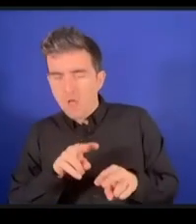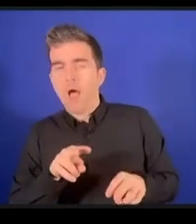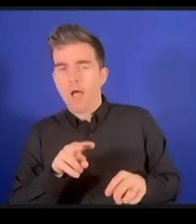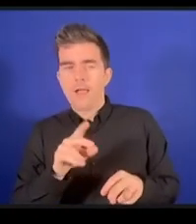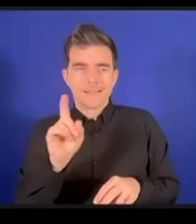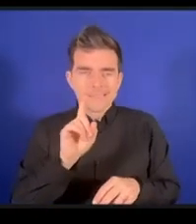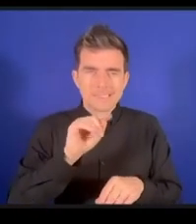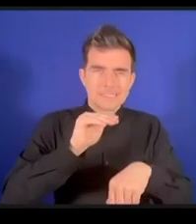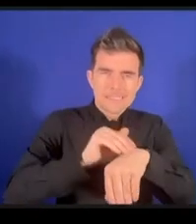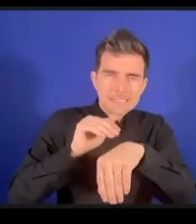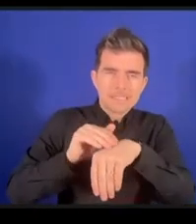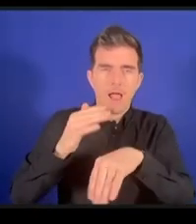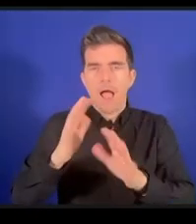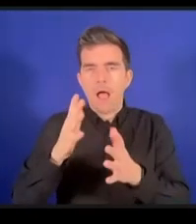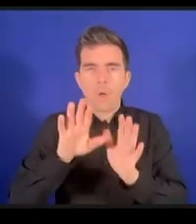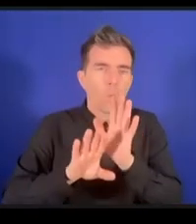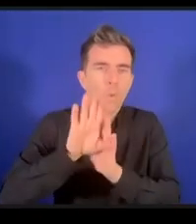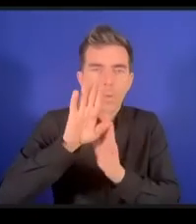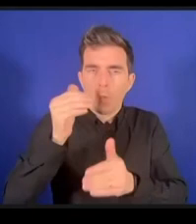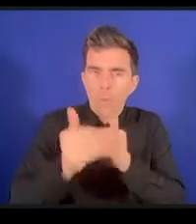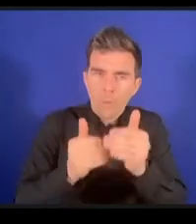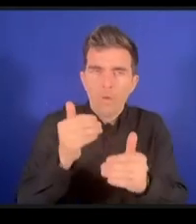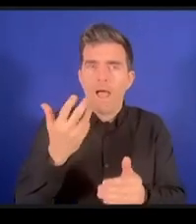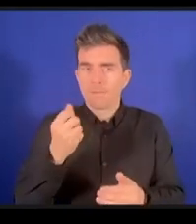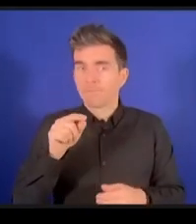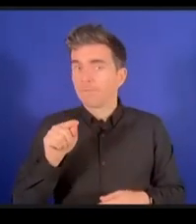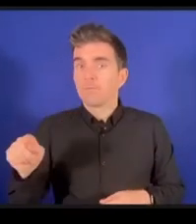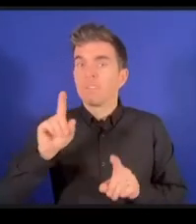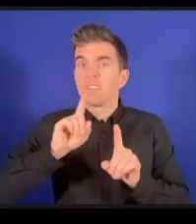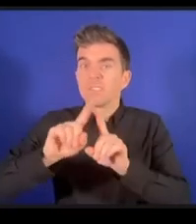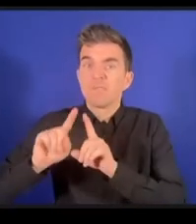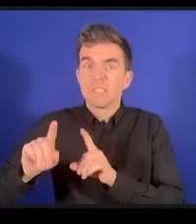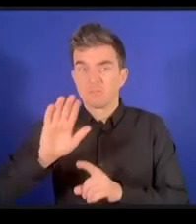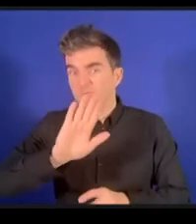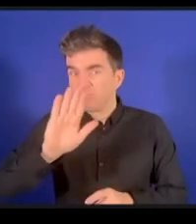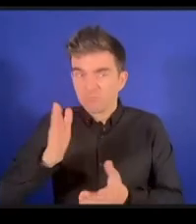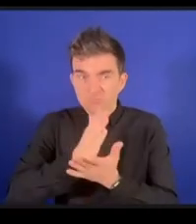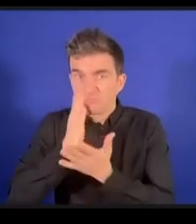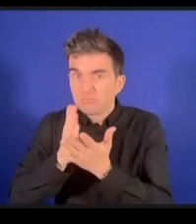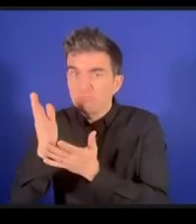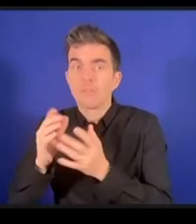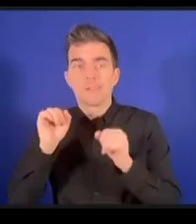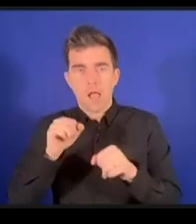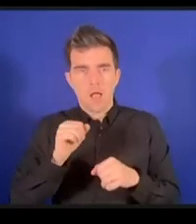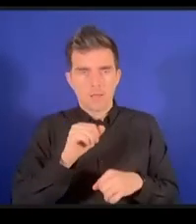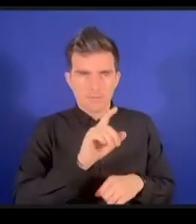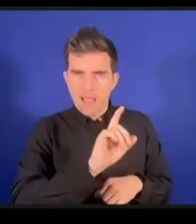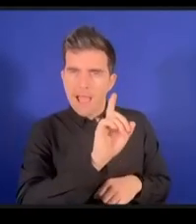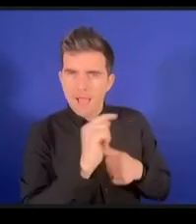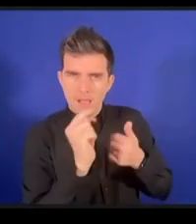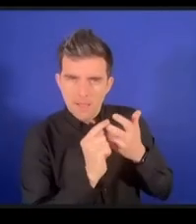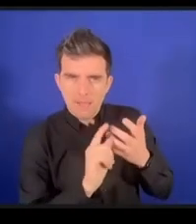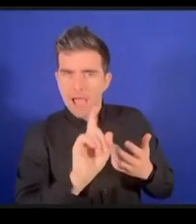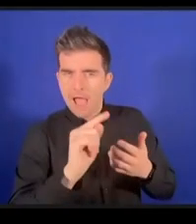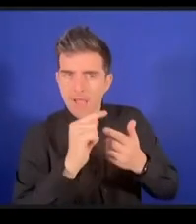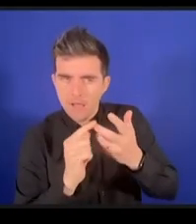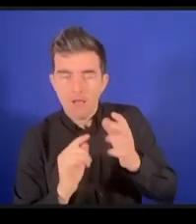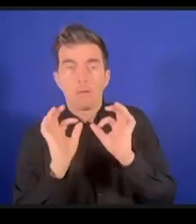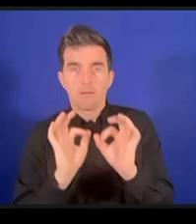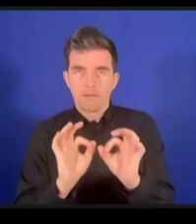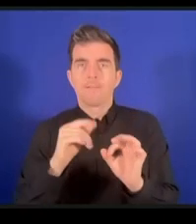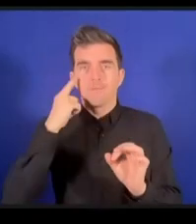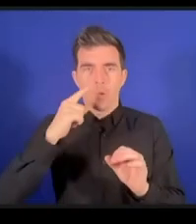いろんな要件があると思いますけれどもその研修プログラムだったり例えば健常者に対して